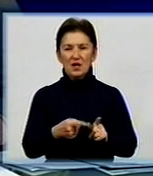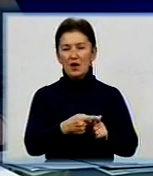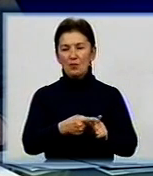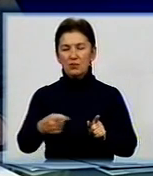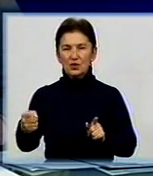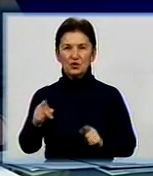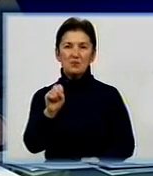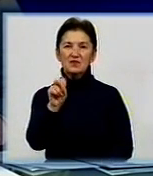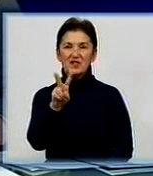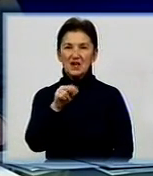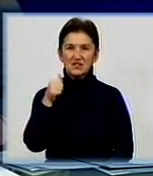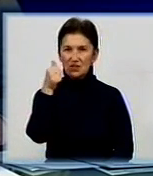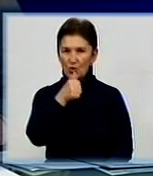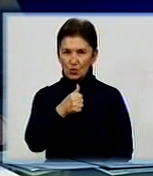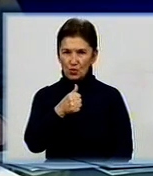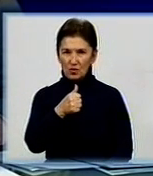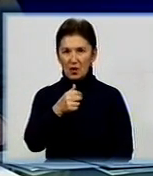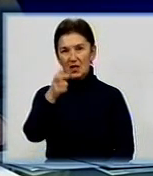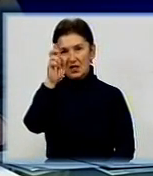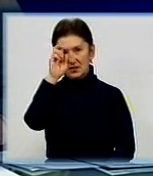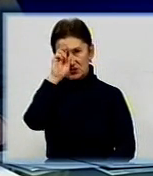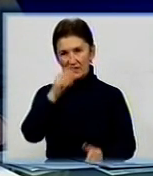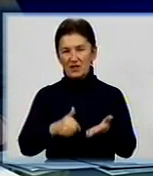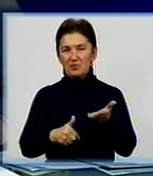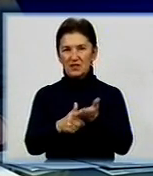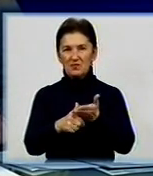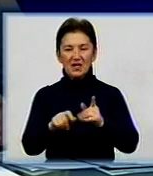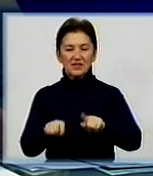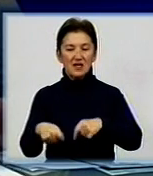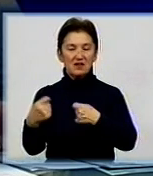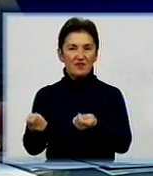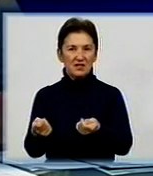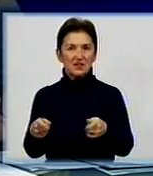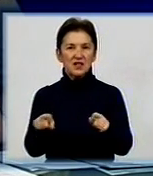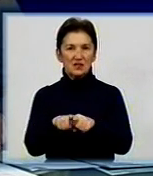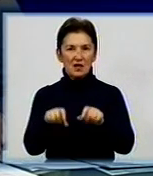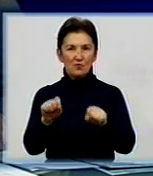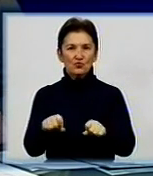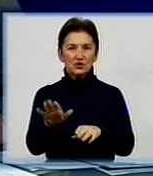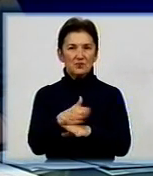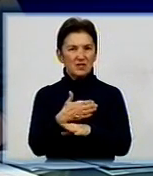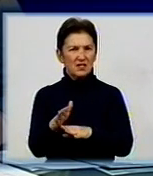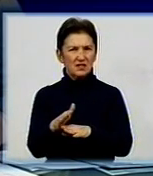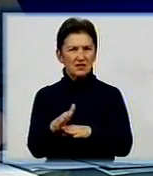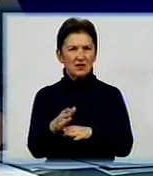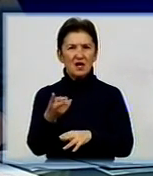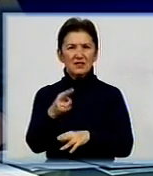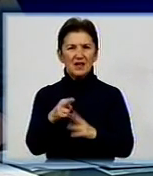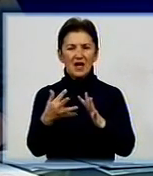2012 року державна підтримка надавалась, скажімо так, можна поділити за двома напрямами. Для